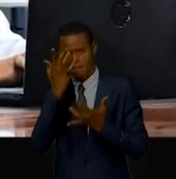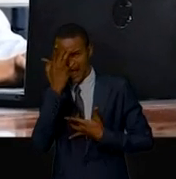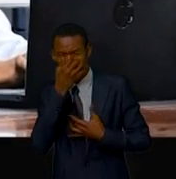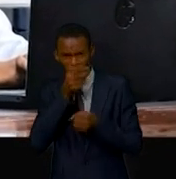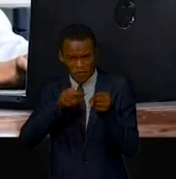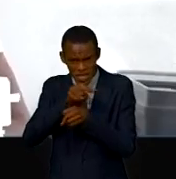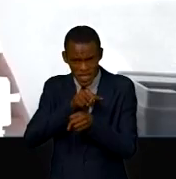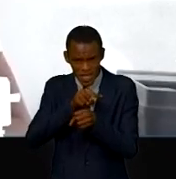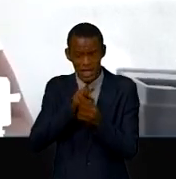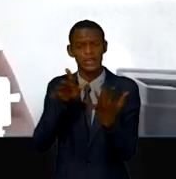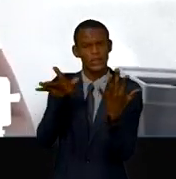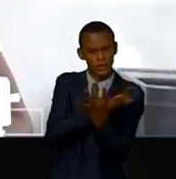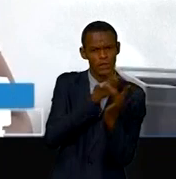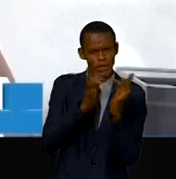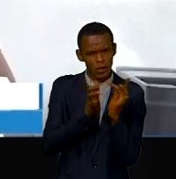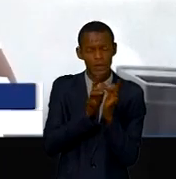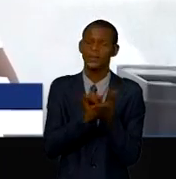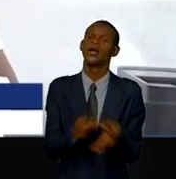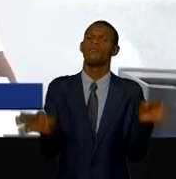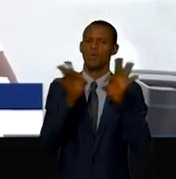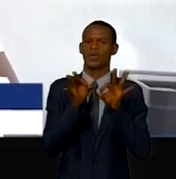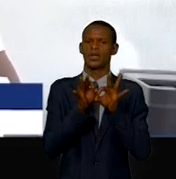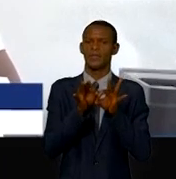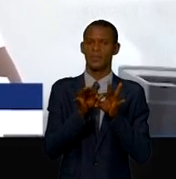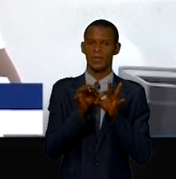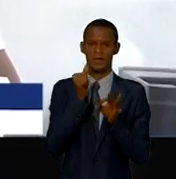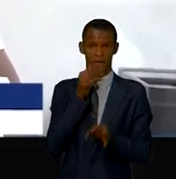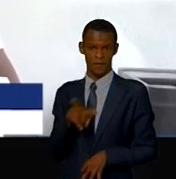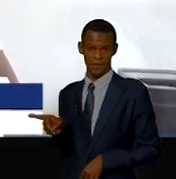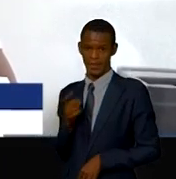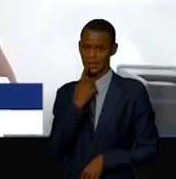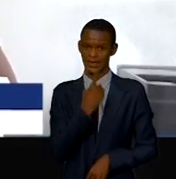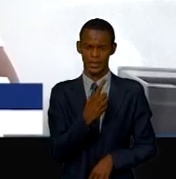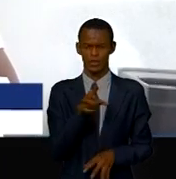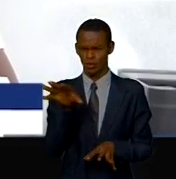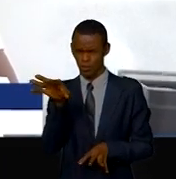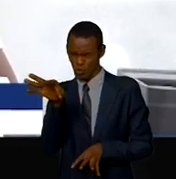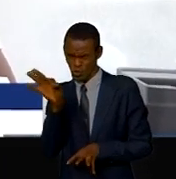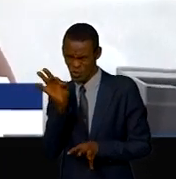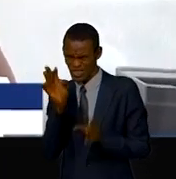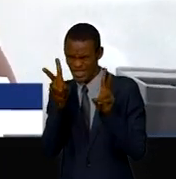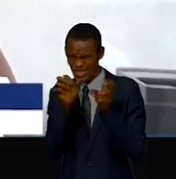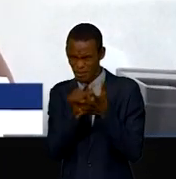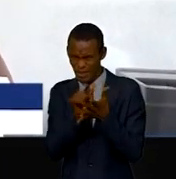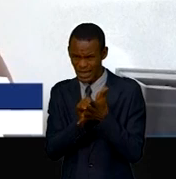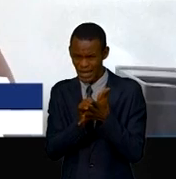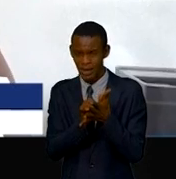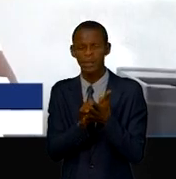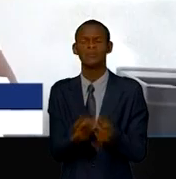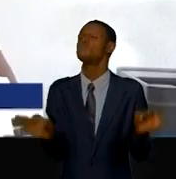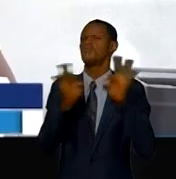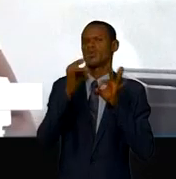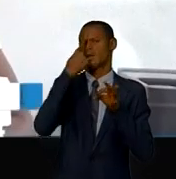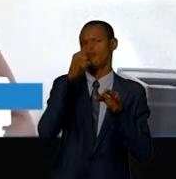cette dame. Le choix porté sur le thème national international est un thème qui a vraiment sa place dans un pays comme la RDC